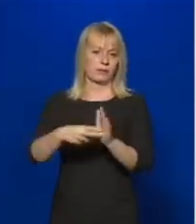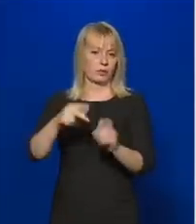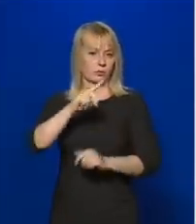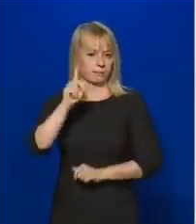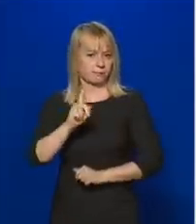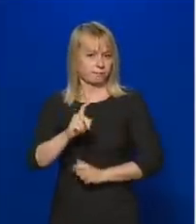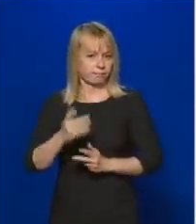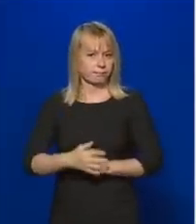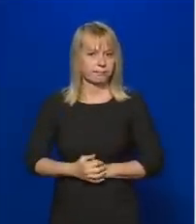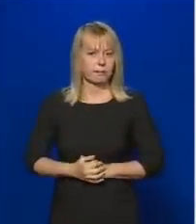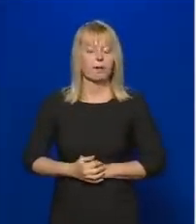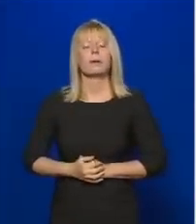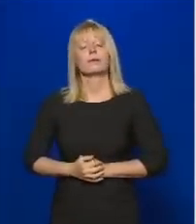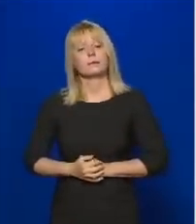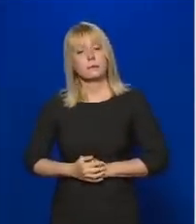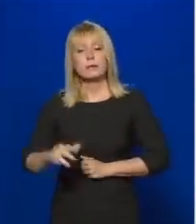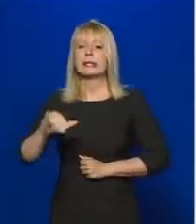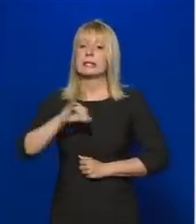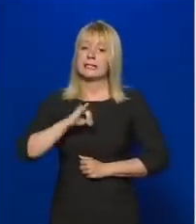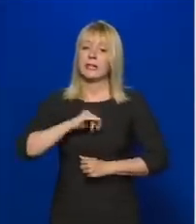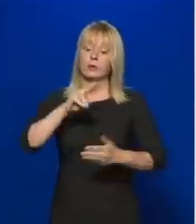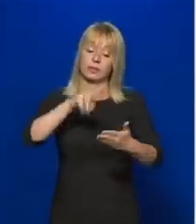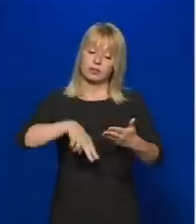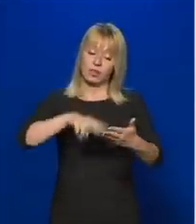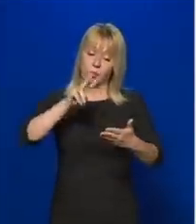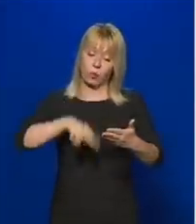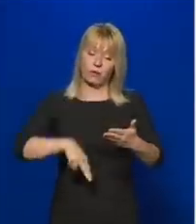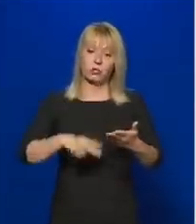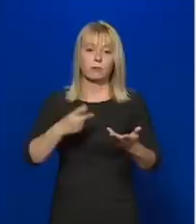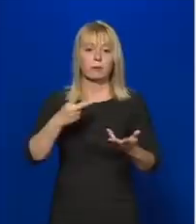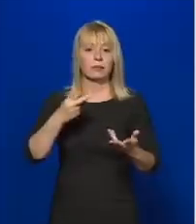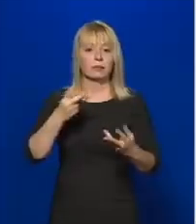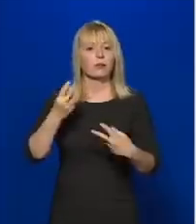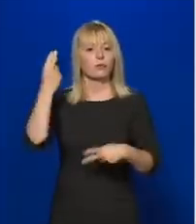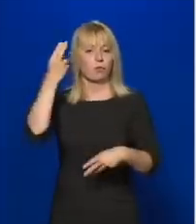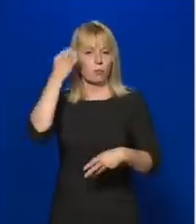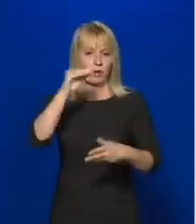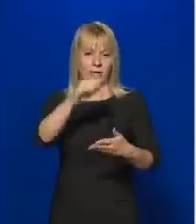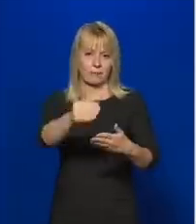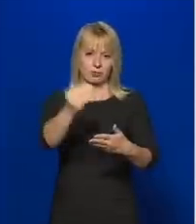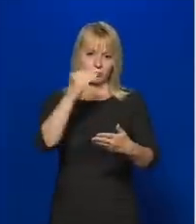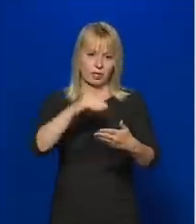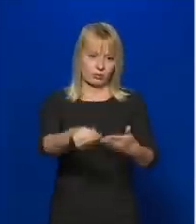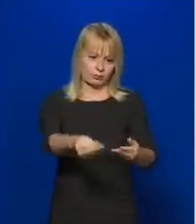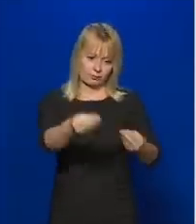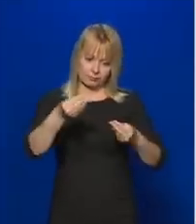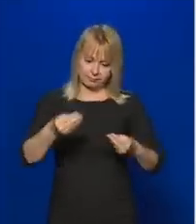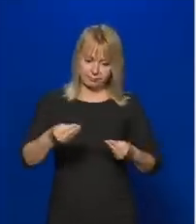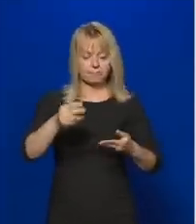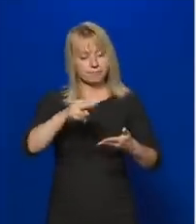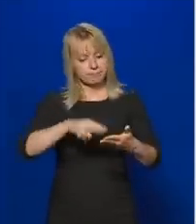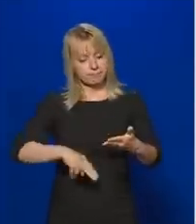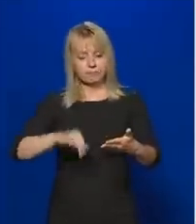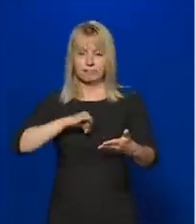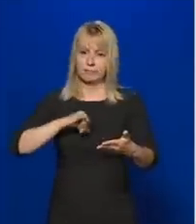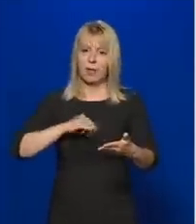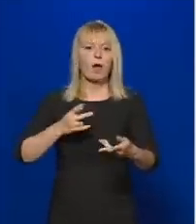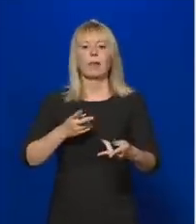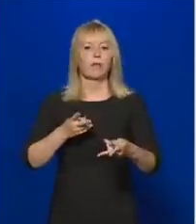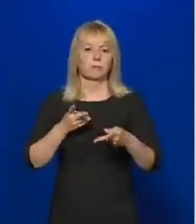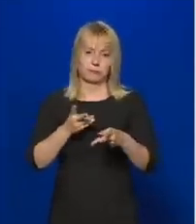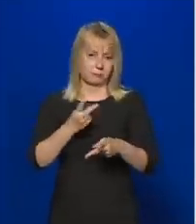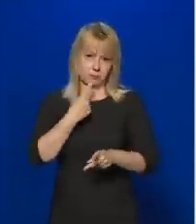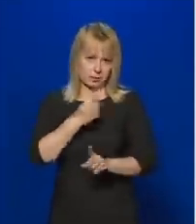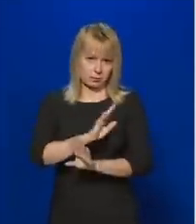Érdeklődéssel olvasunk minden olyan dokumentumot, amit a főpolgármester úr jegyez, és ezt nem ironikusan mondom akkor sem, hogyha